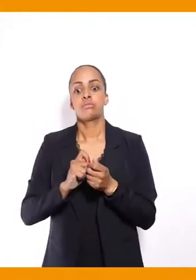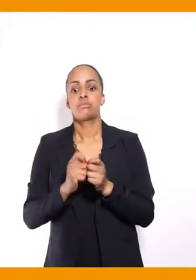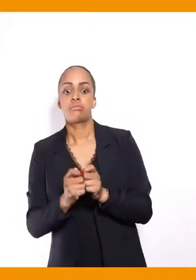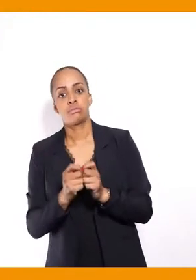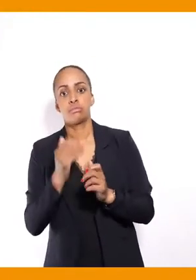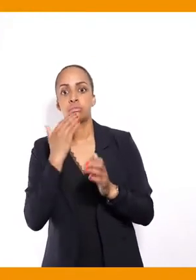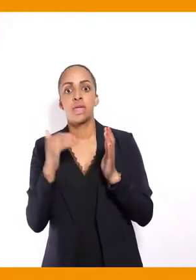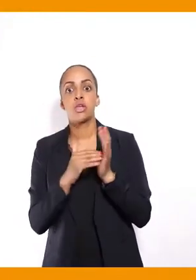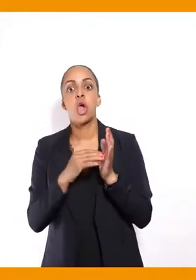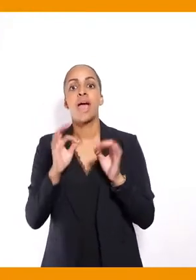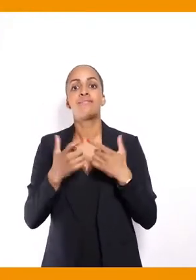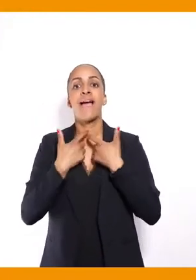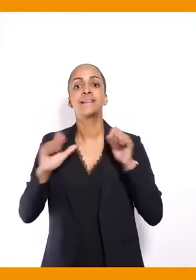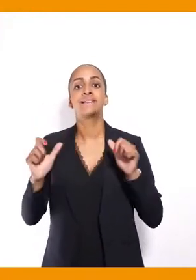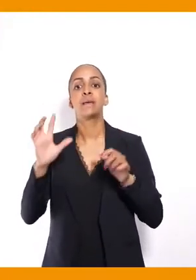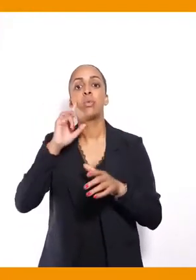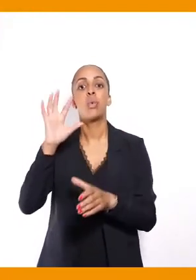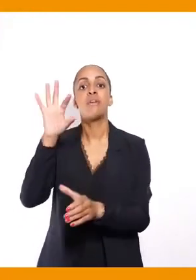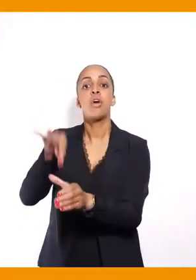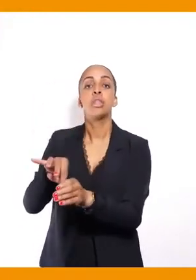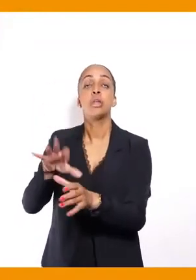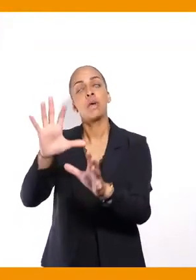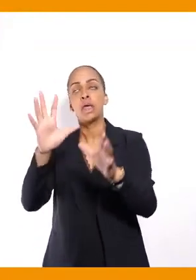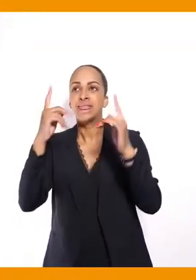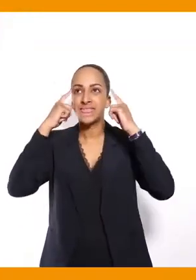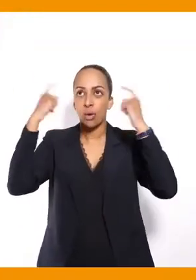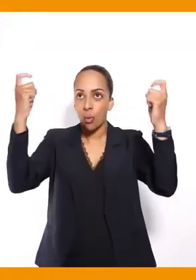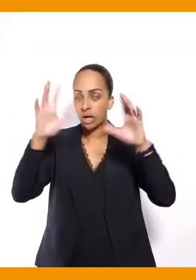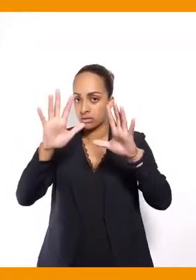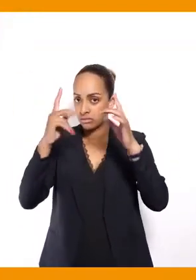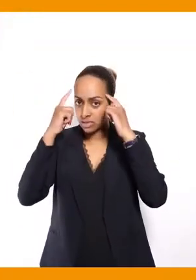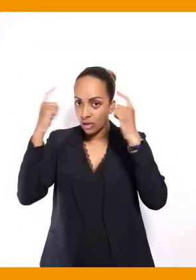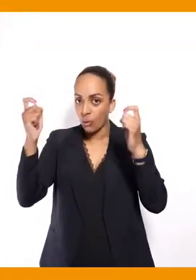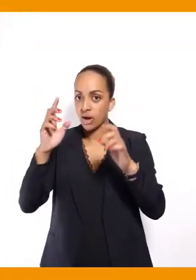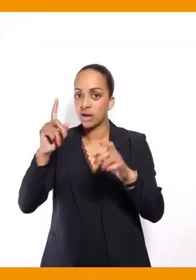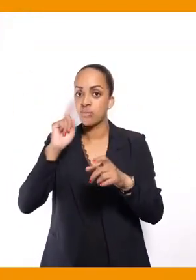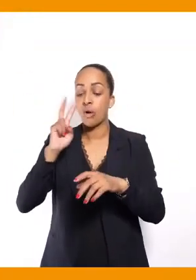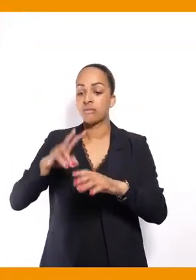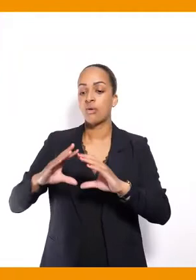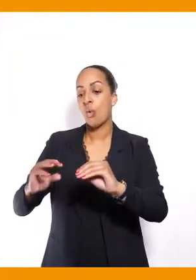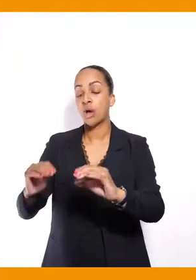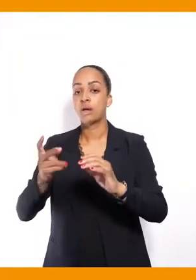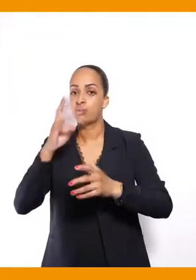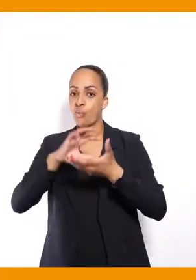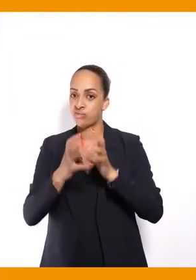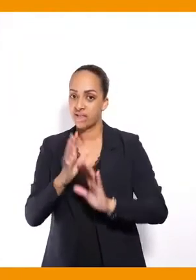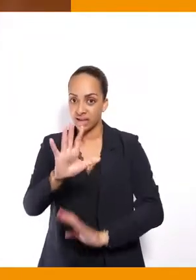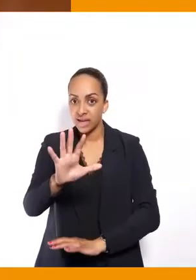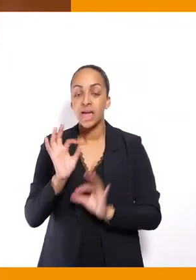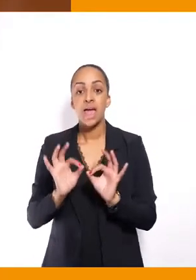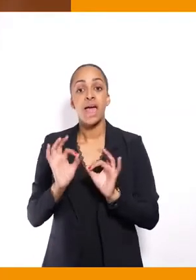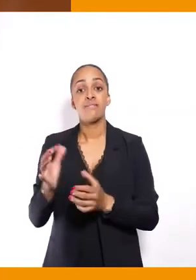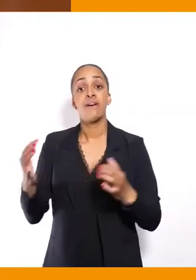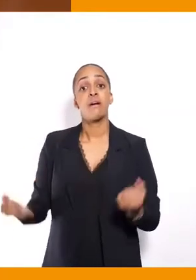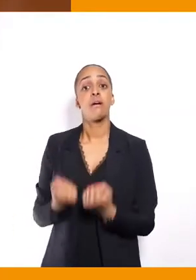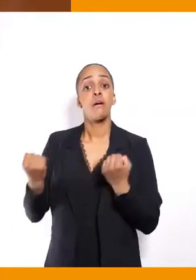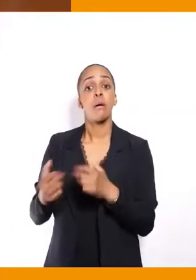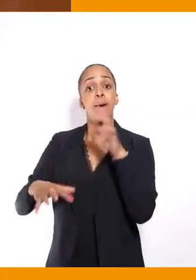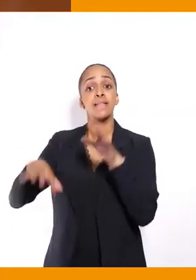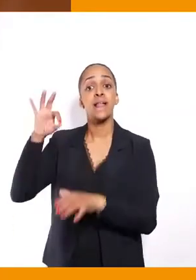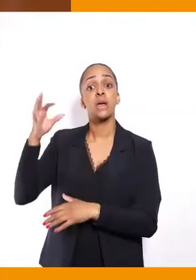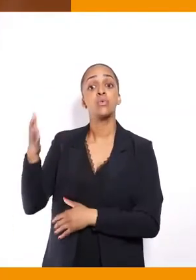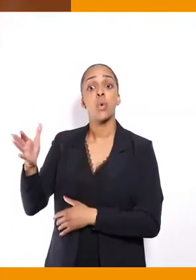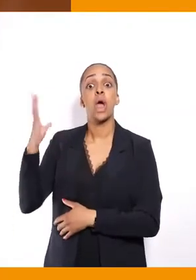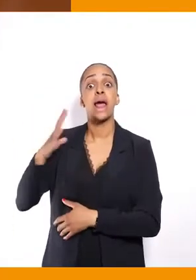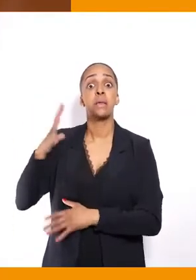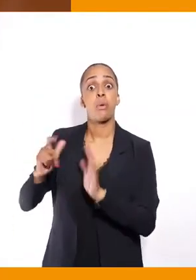bureaux de vote, enfin, amélioration théorique. Après, on sait bien que c'est plus compliqué. Mais effectivement, sur la campagne électorale, il n'y avait rien à l